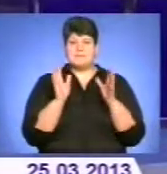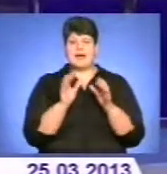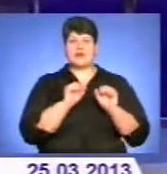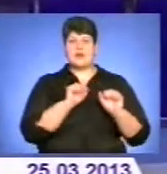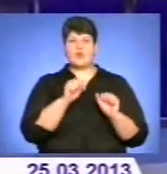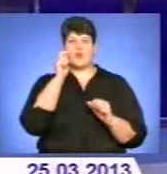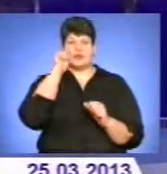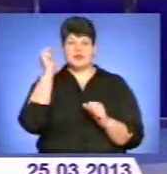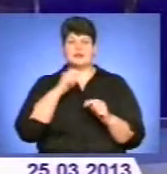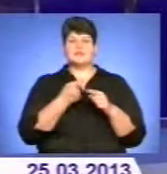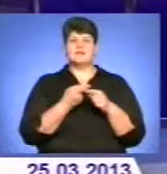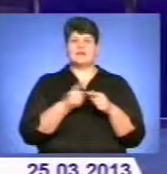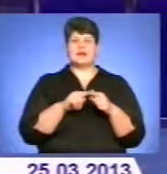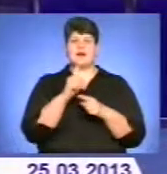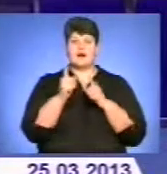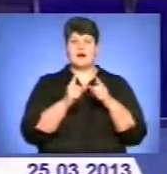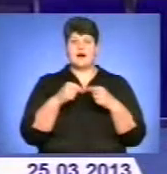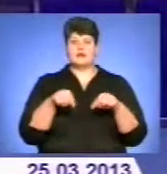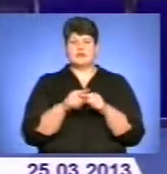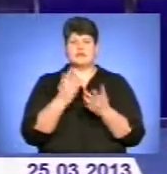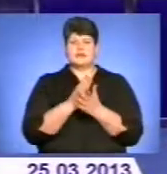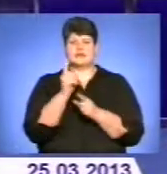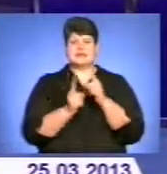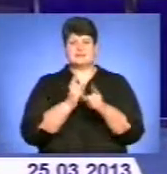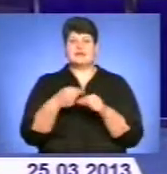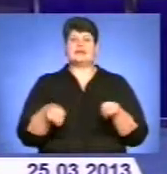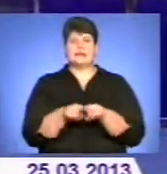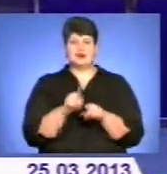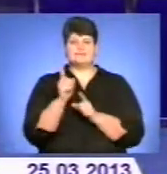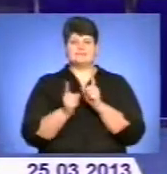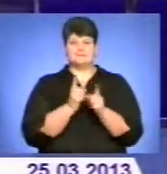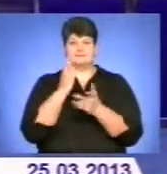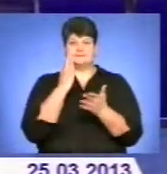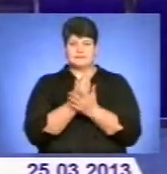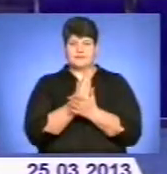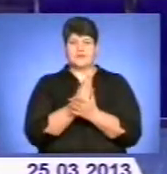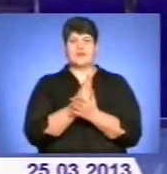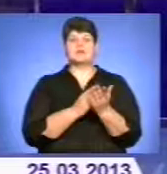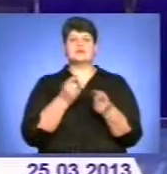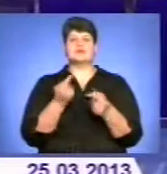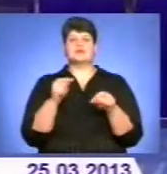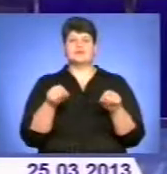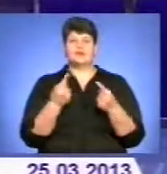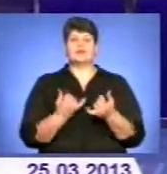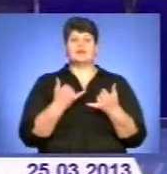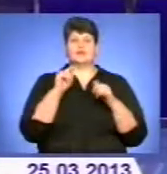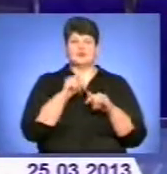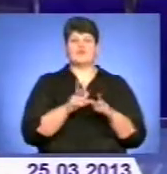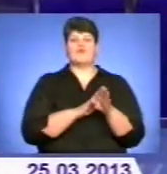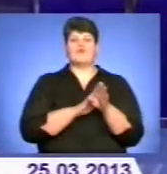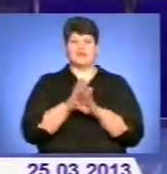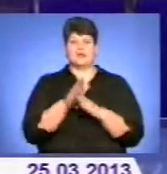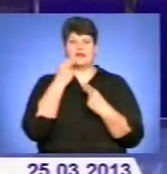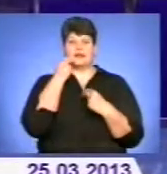галузях відбуваються зміни. Службу безпеки також реформують. Перетворення сперемовані на те, щоб якнайліпше виконати